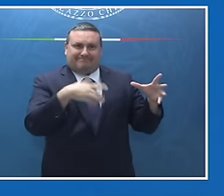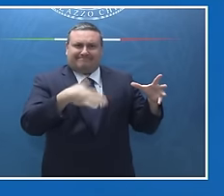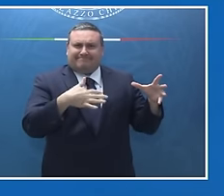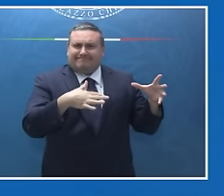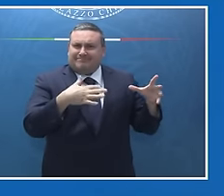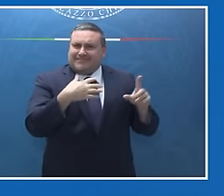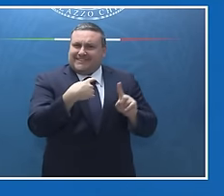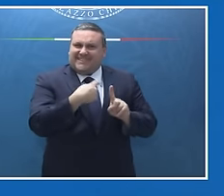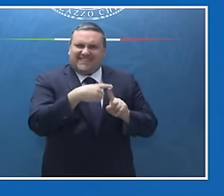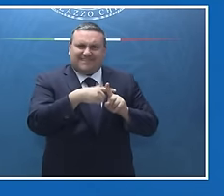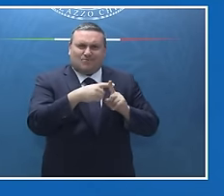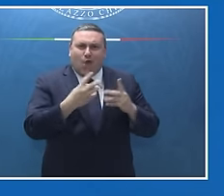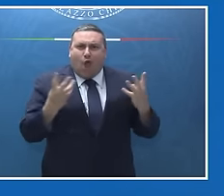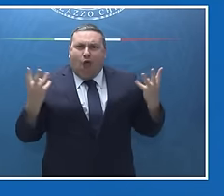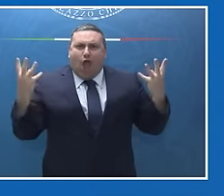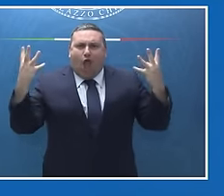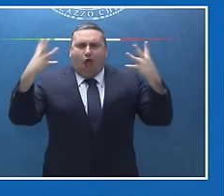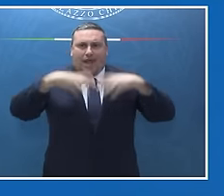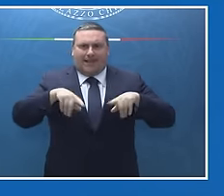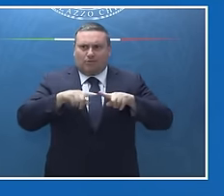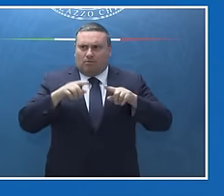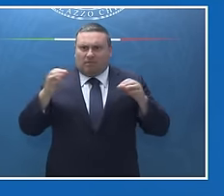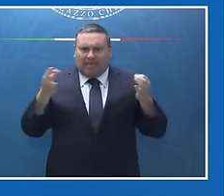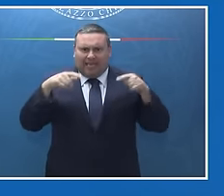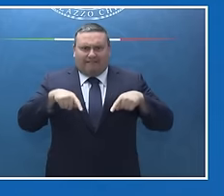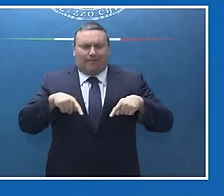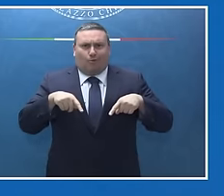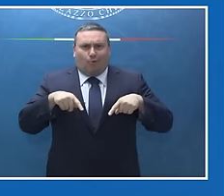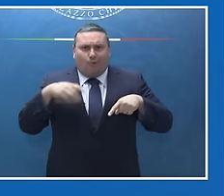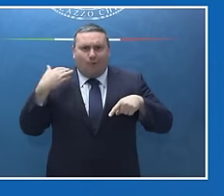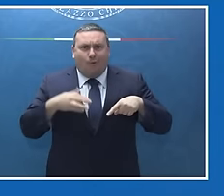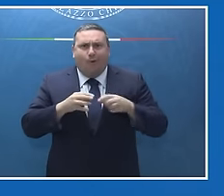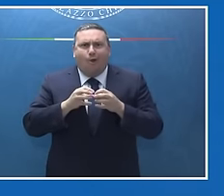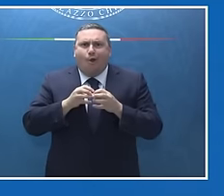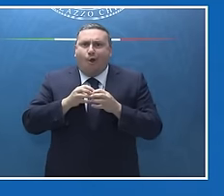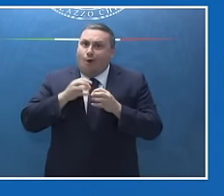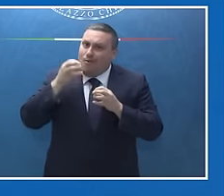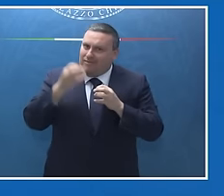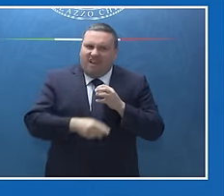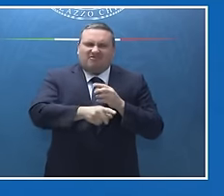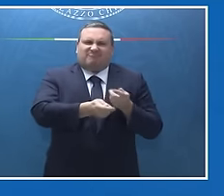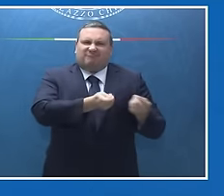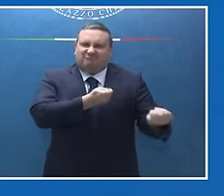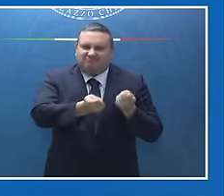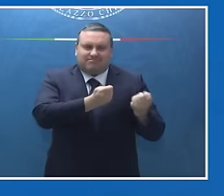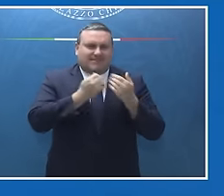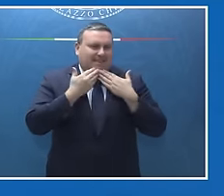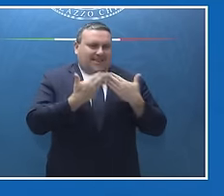seguito l'organizzazione di un evento estremamente complesso. Così come non posso